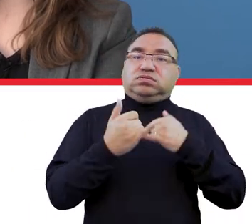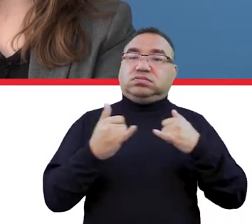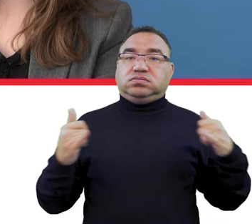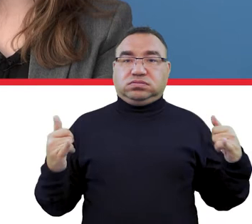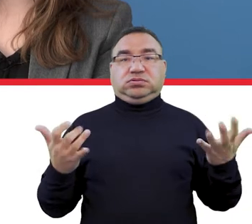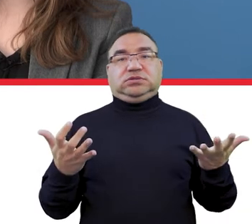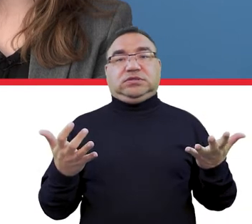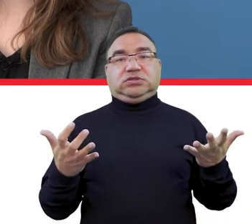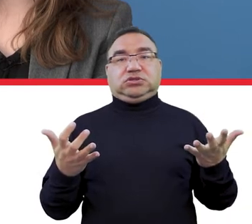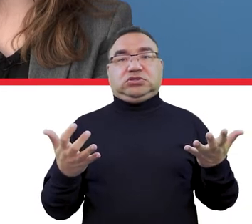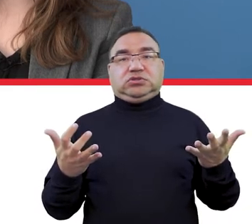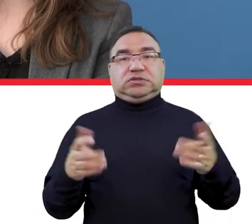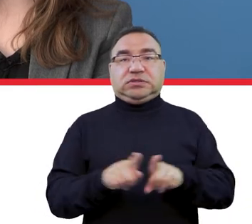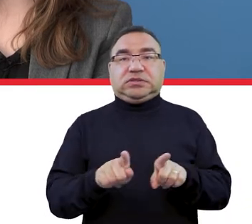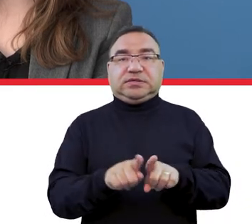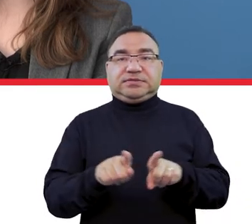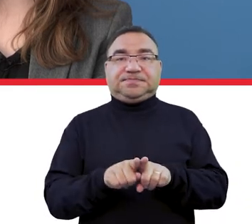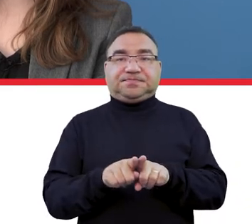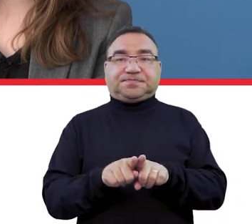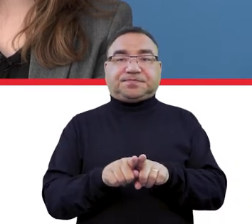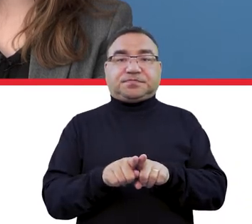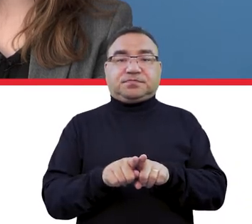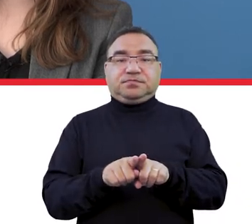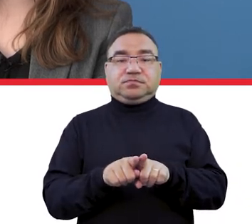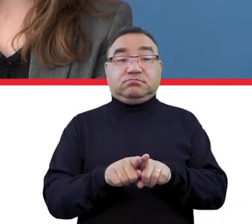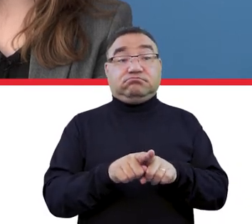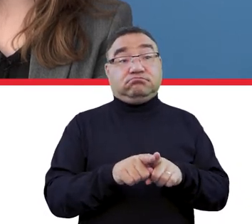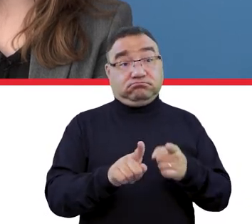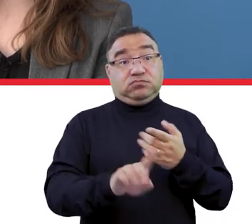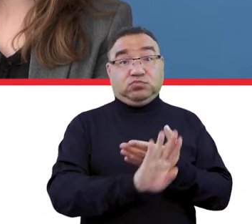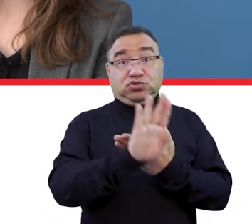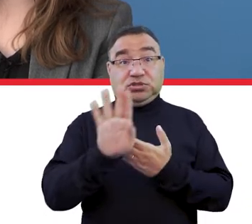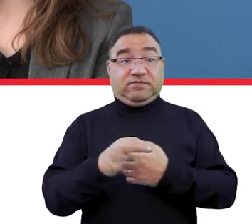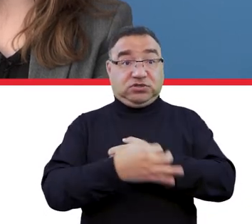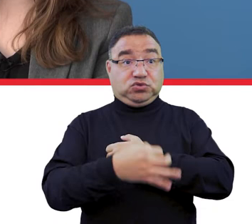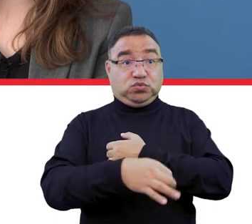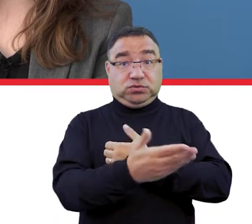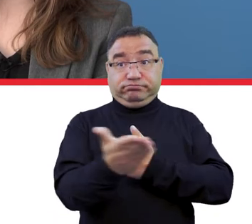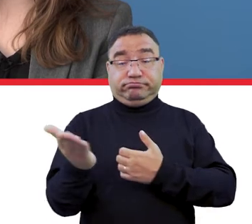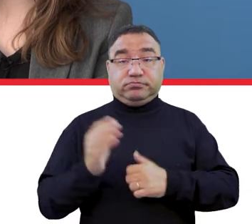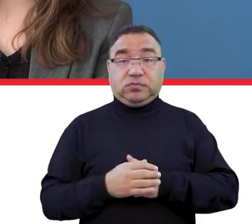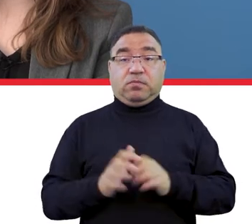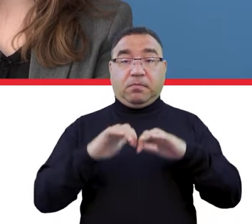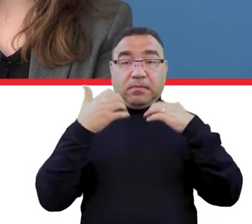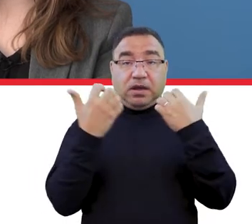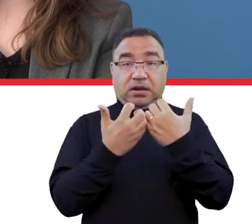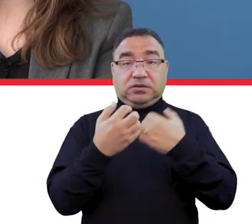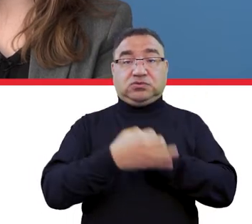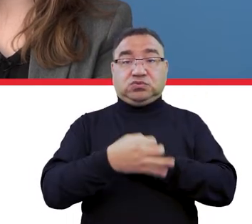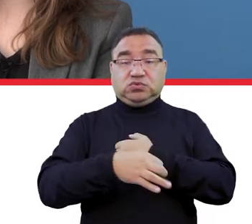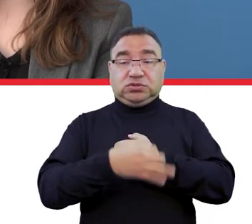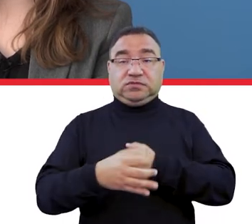Na pewno tutaj też Państwo, jako przedstawiciele studentów parlamentu